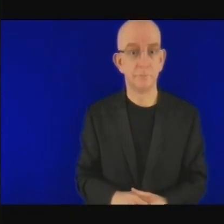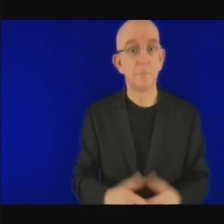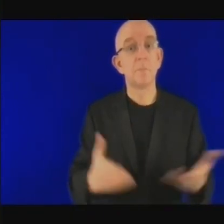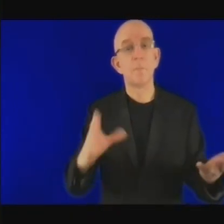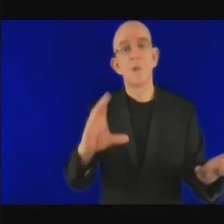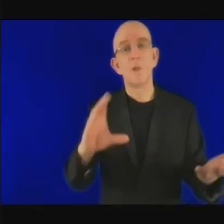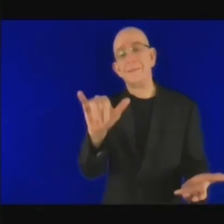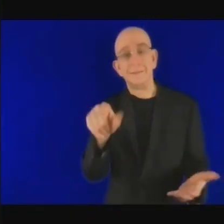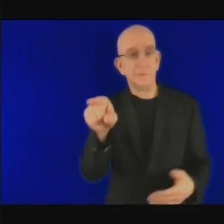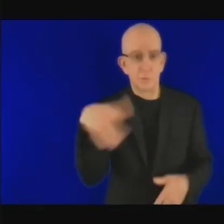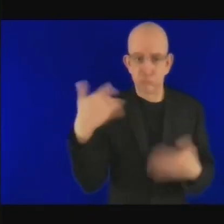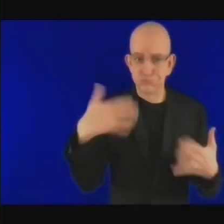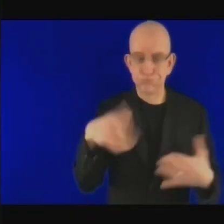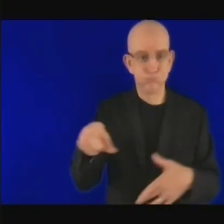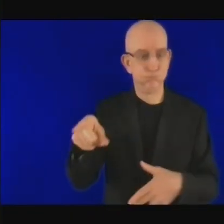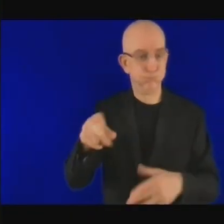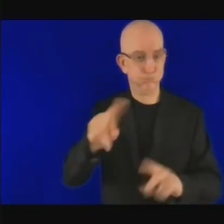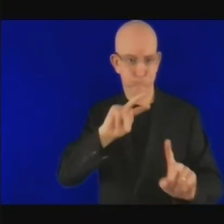merci